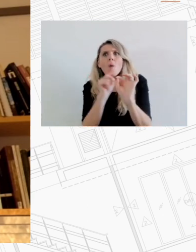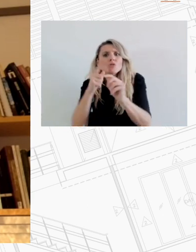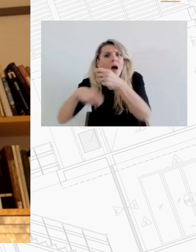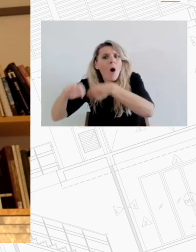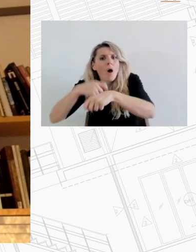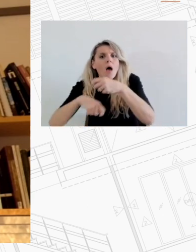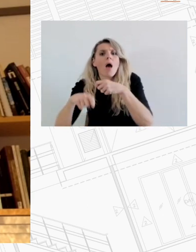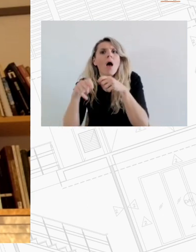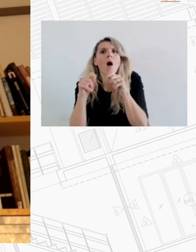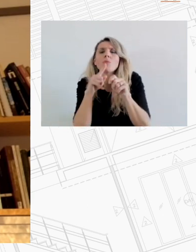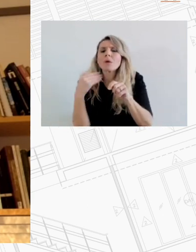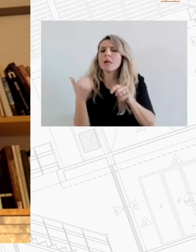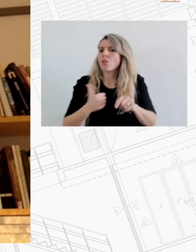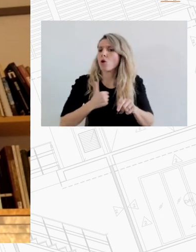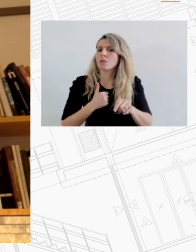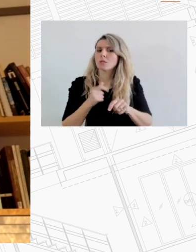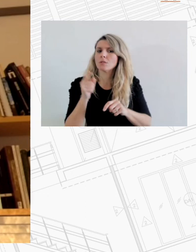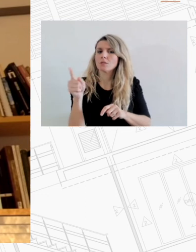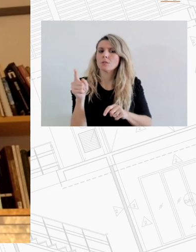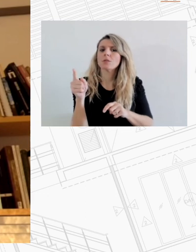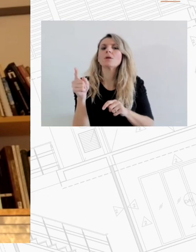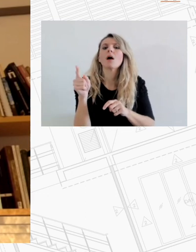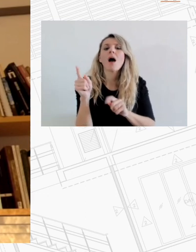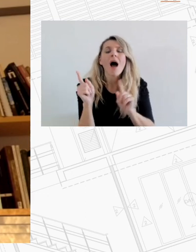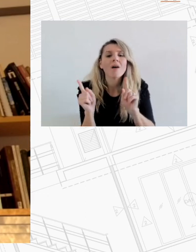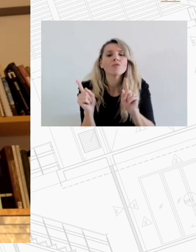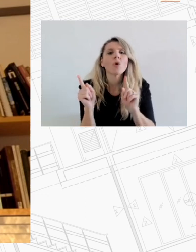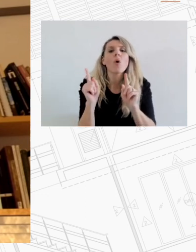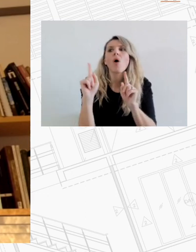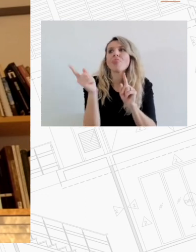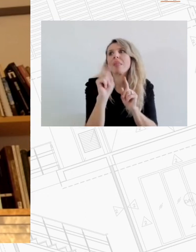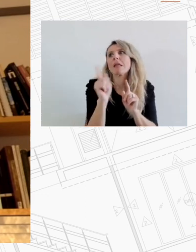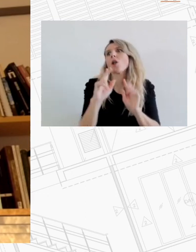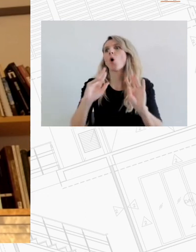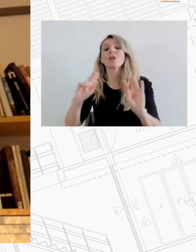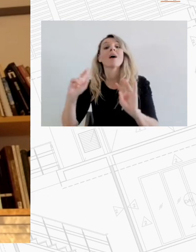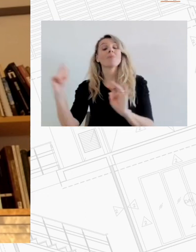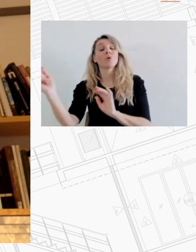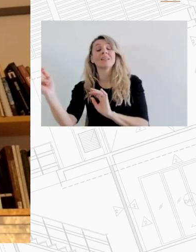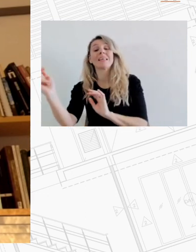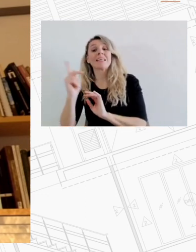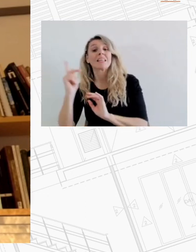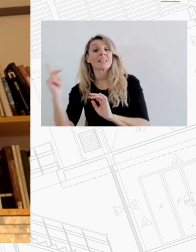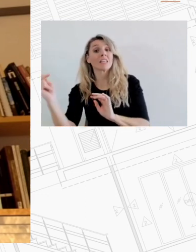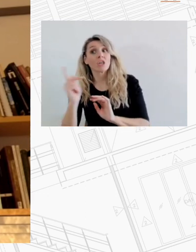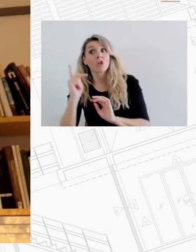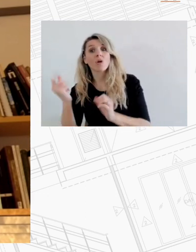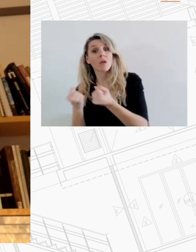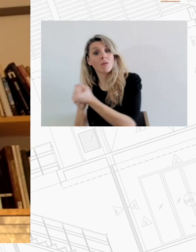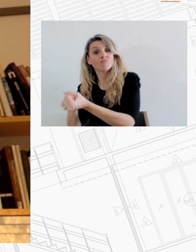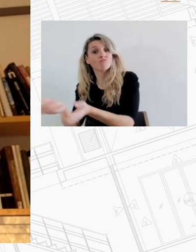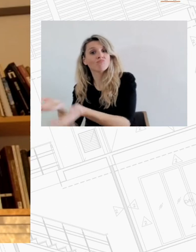ιδιώτες που τα είχαμε αυτό δεν είναι απαλωτρίωση ούτε κοινωνικοποίηση αυτό που ζητάει ο κόσμος του